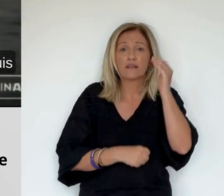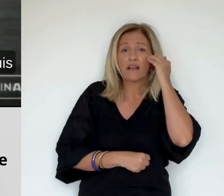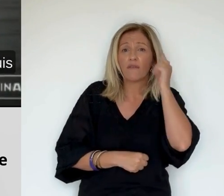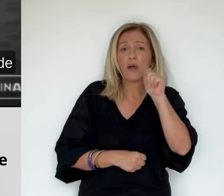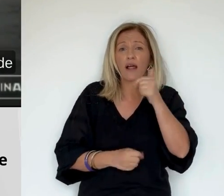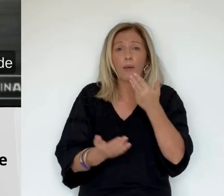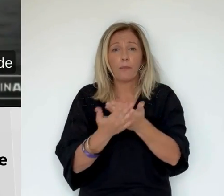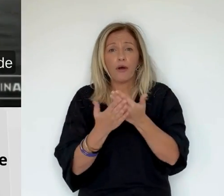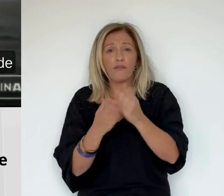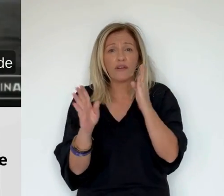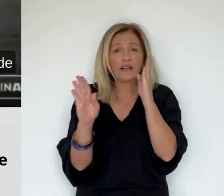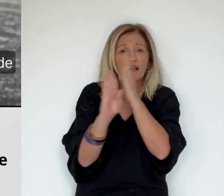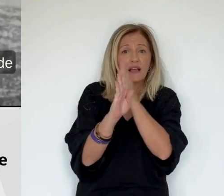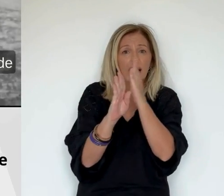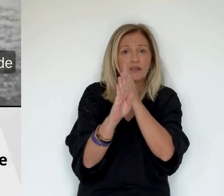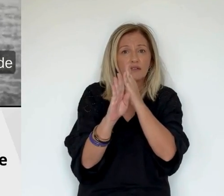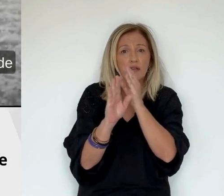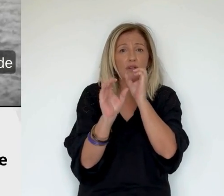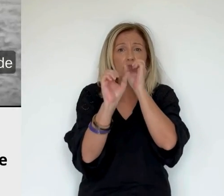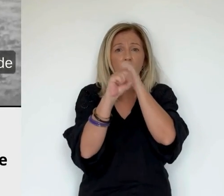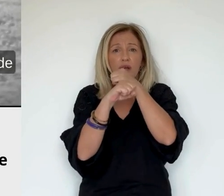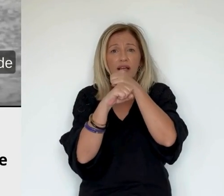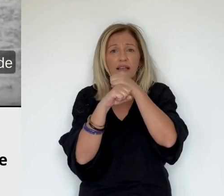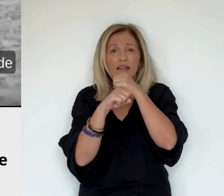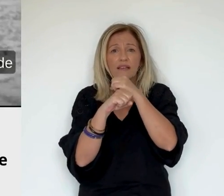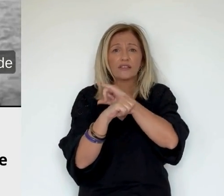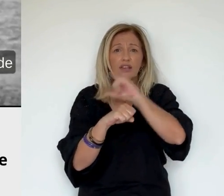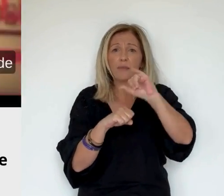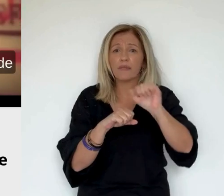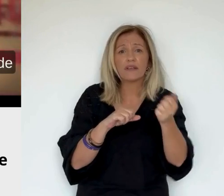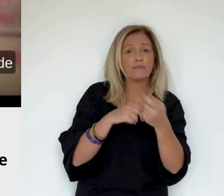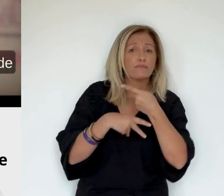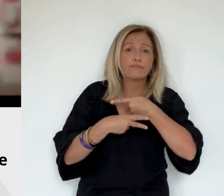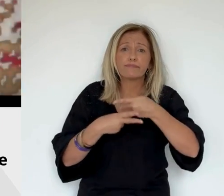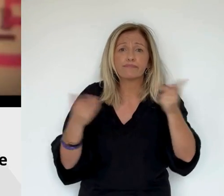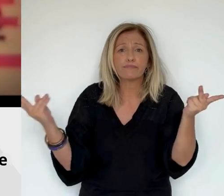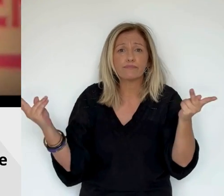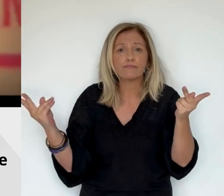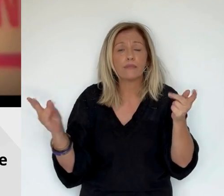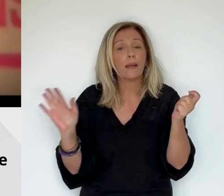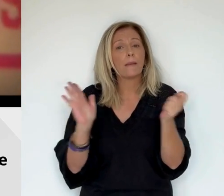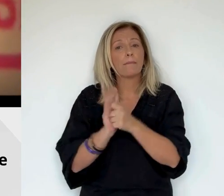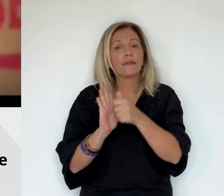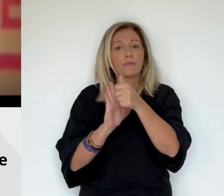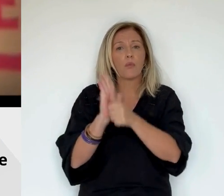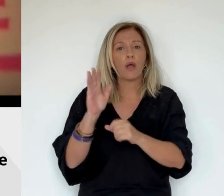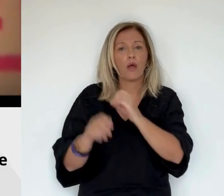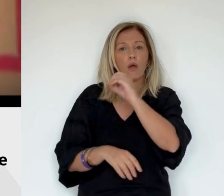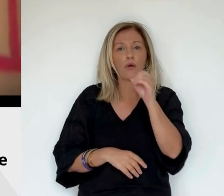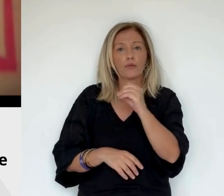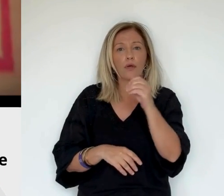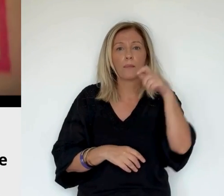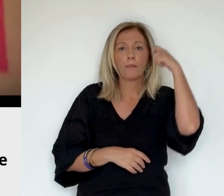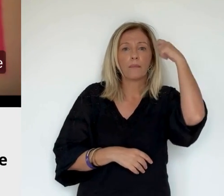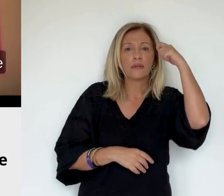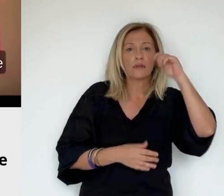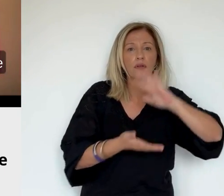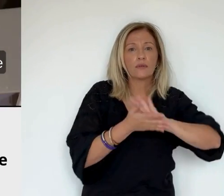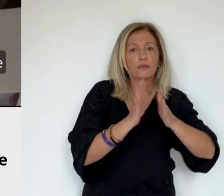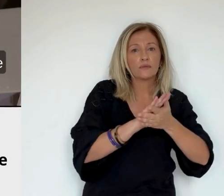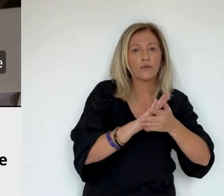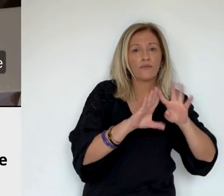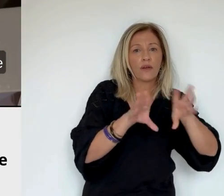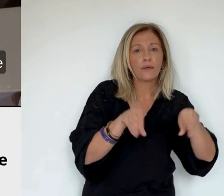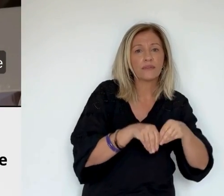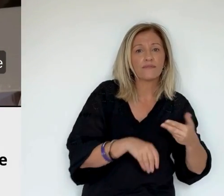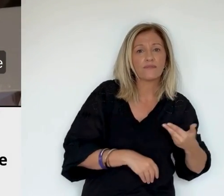chargé depuis près de 10 ans d'une enquête pour dissimulation de preuves. Le secret défense n'a jamais été levé. Le président